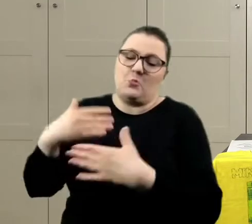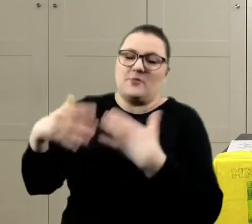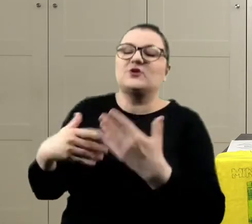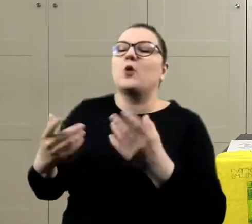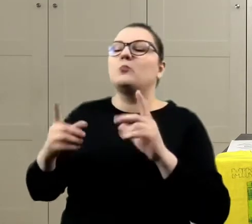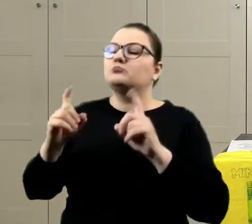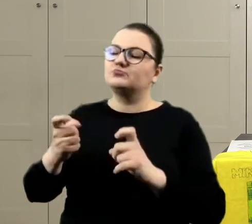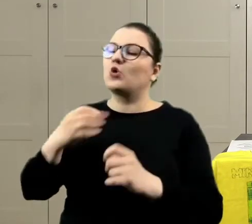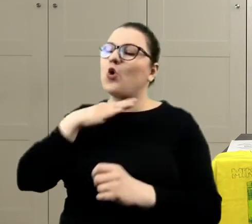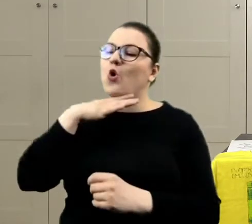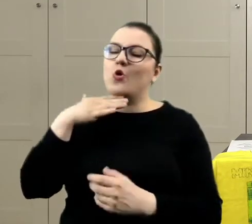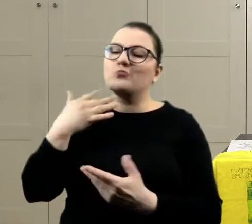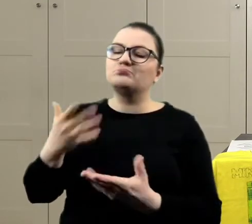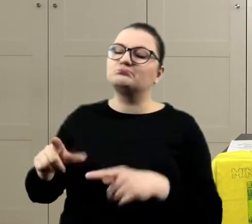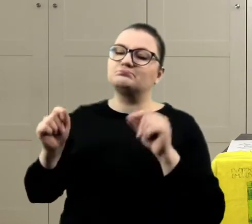zaczynamy?